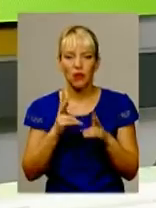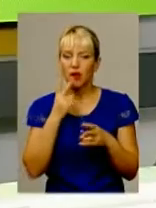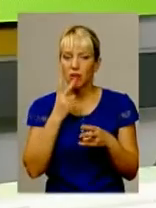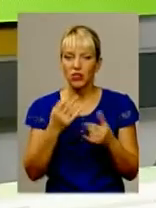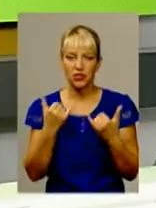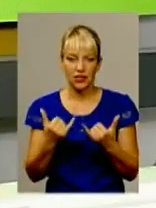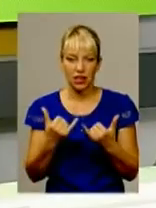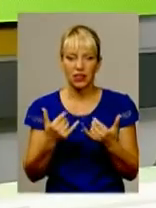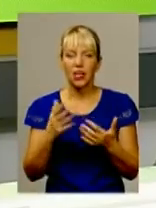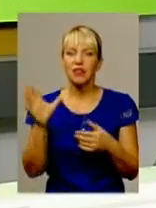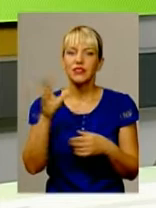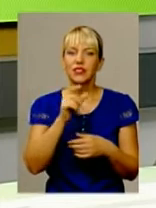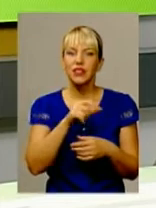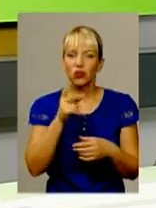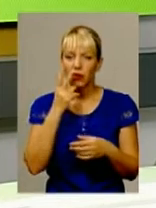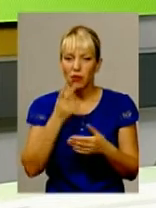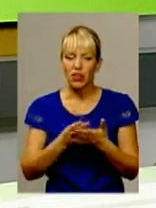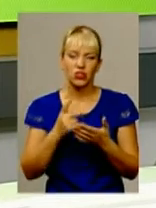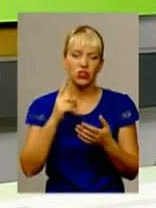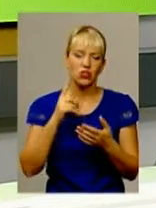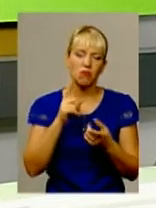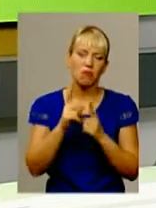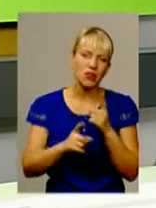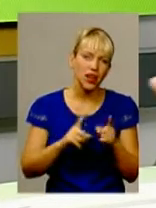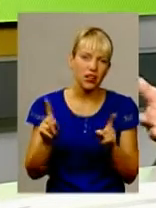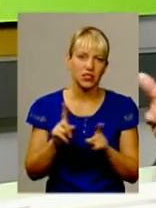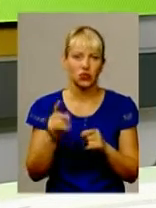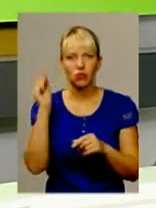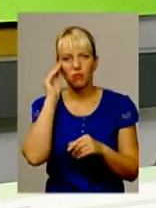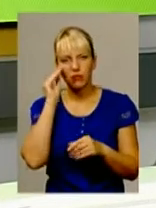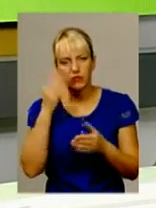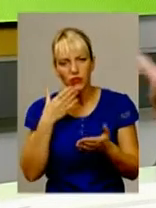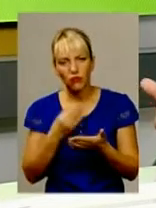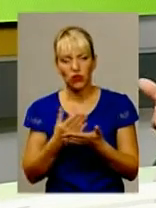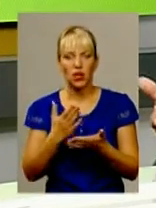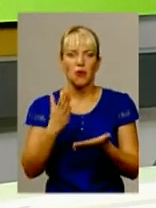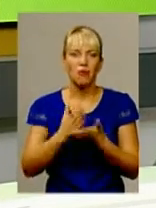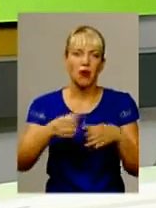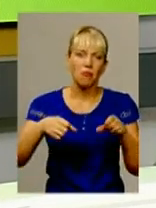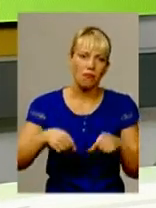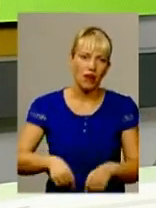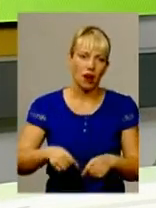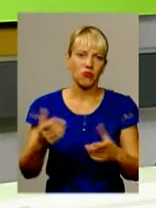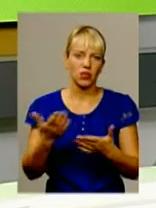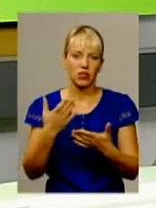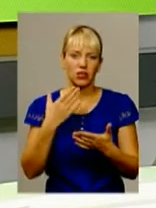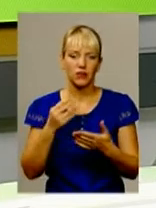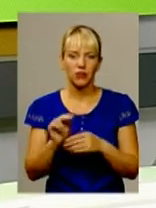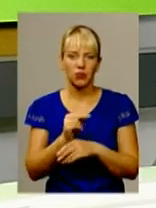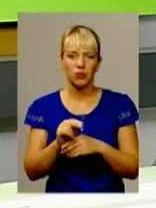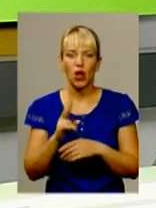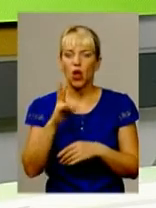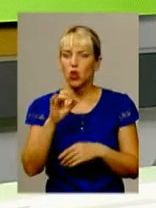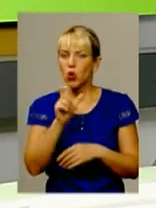всі люди мають, ну, все, все міняється. Кожен має, Біблія каже, кожен має право на виправлення якесь. Але просто не йдуть на